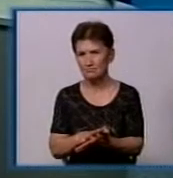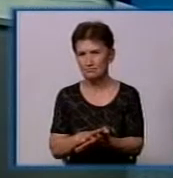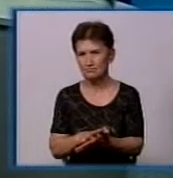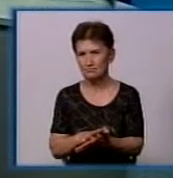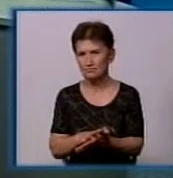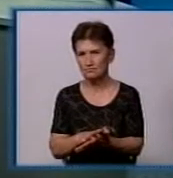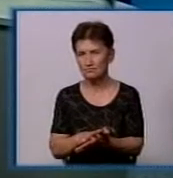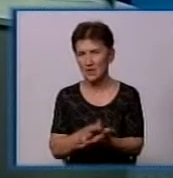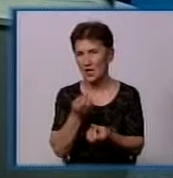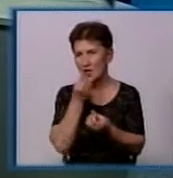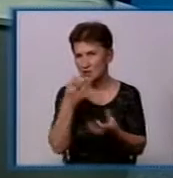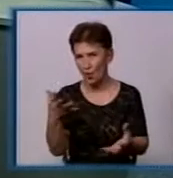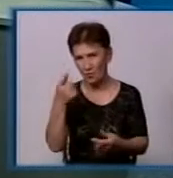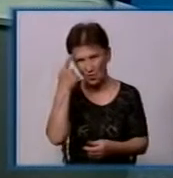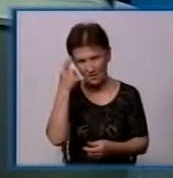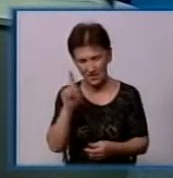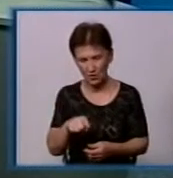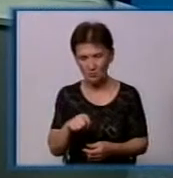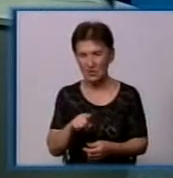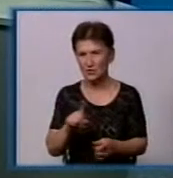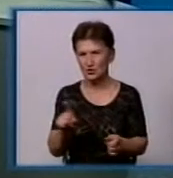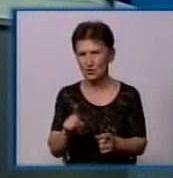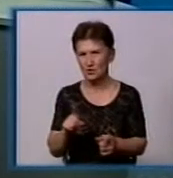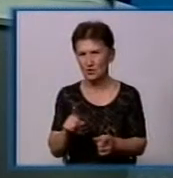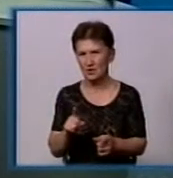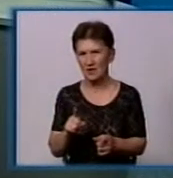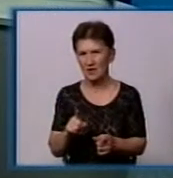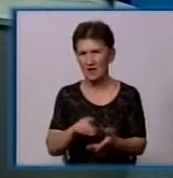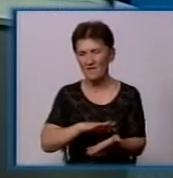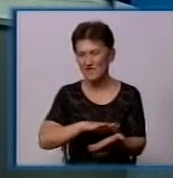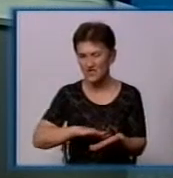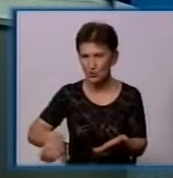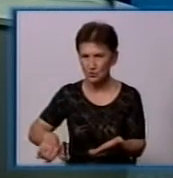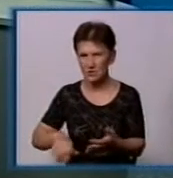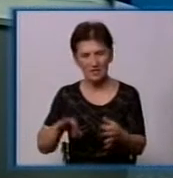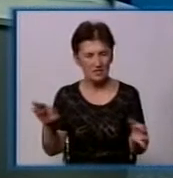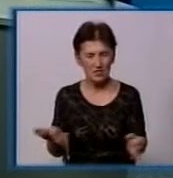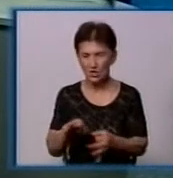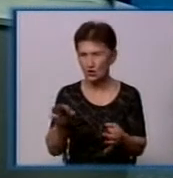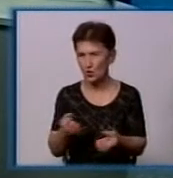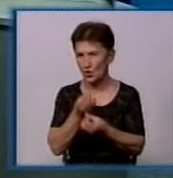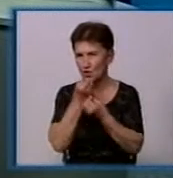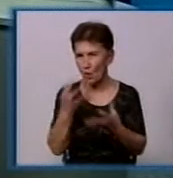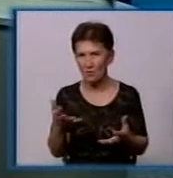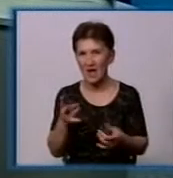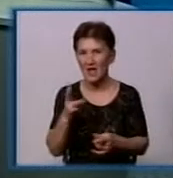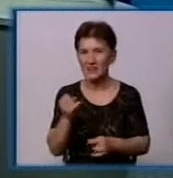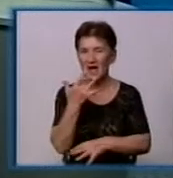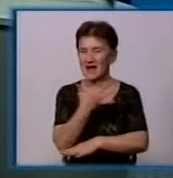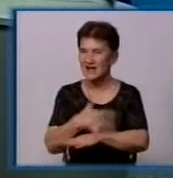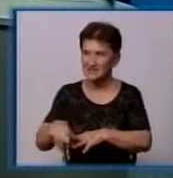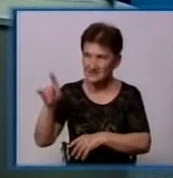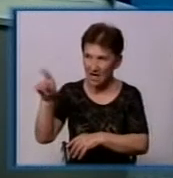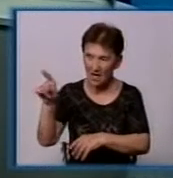Добре відомо, що відсутність адекватного покарання ні до чого доброго не призводе. На Заході там не